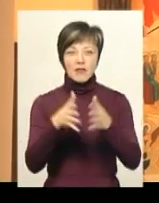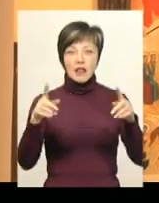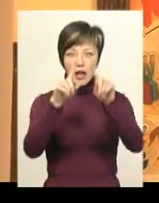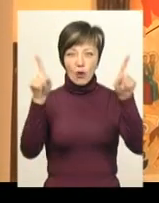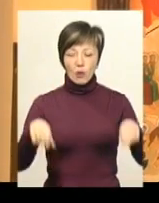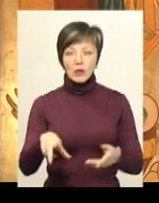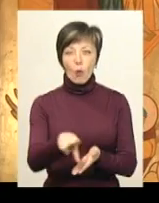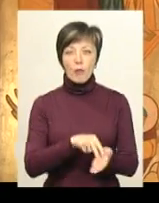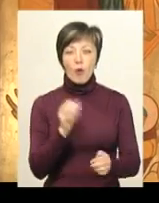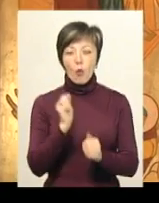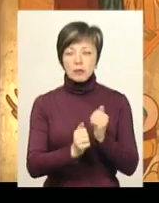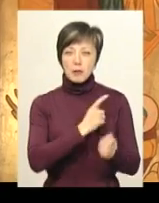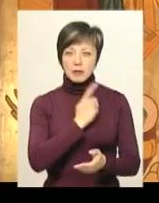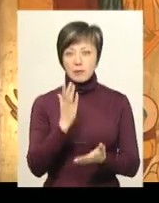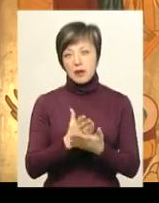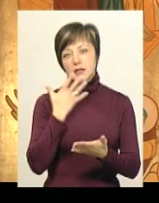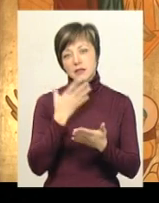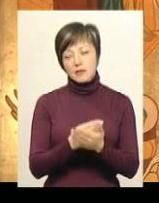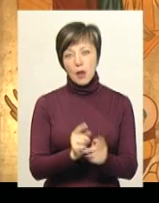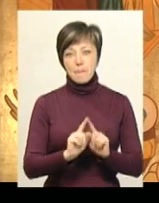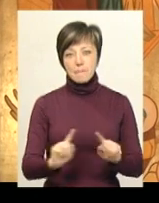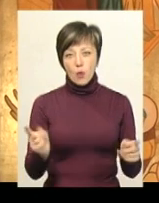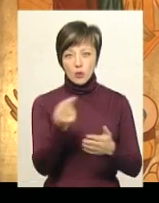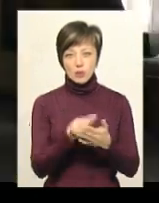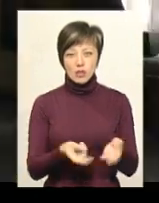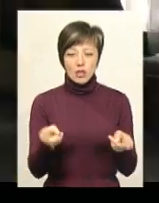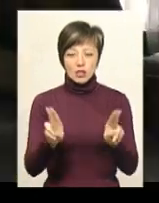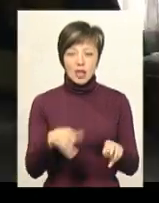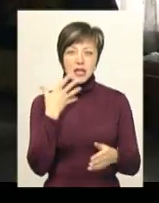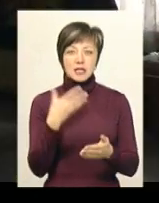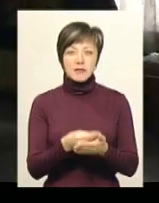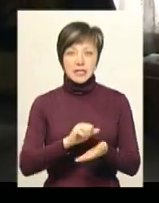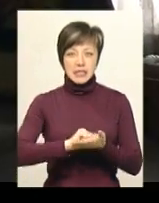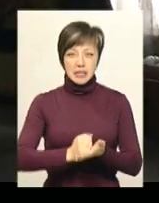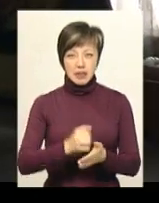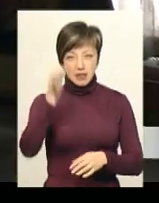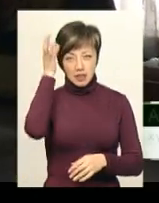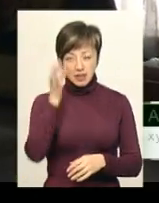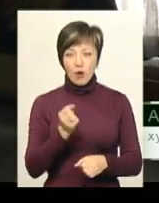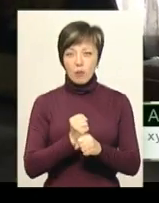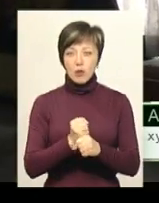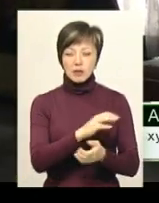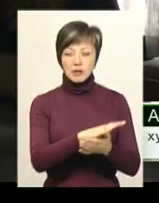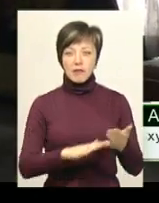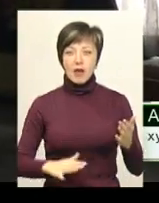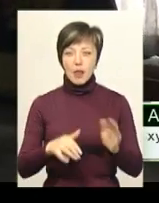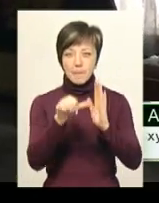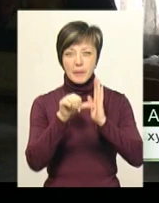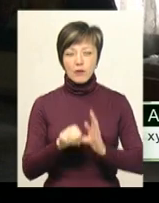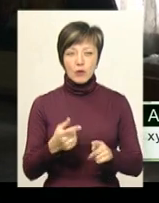копія. Але кожен митець має власний почерк, тому залишає свій слід. Робота тривала пів року. Це є копія